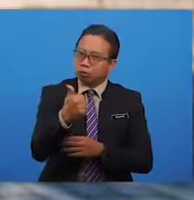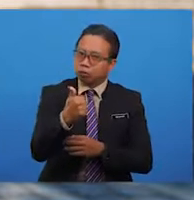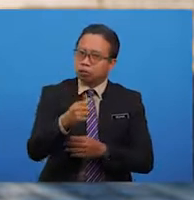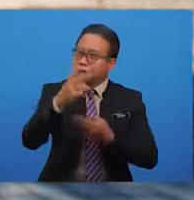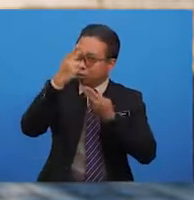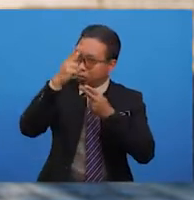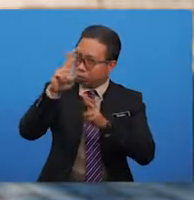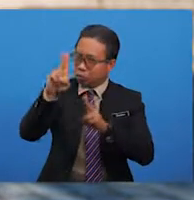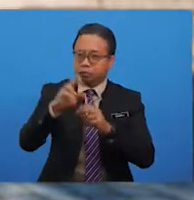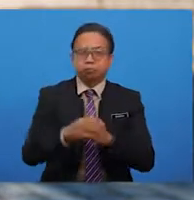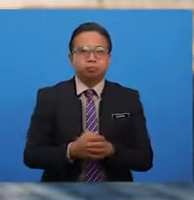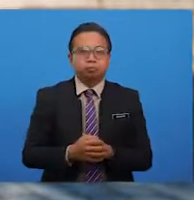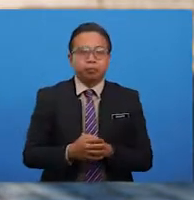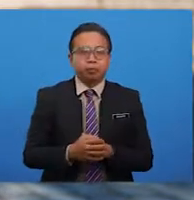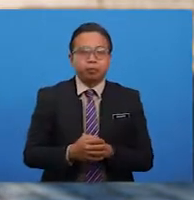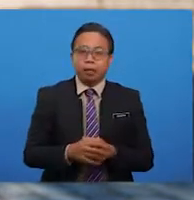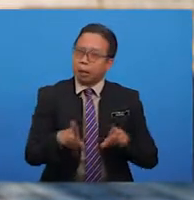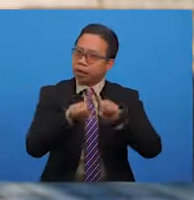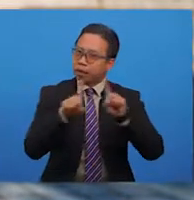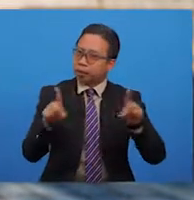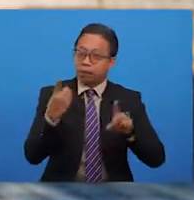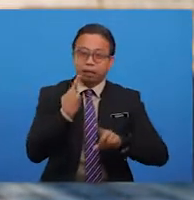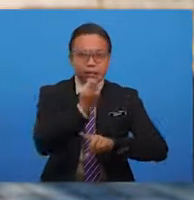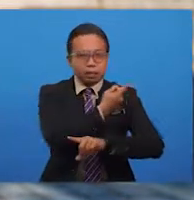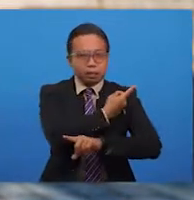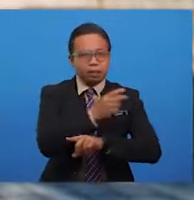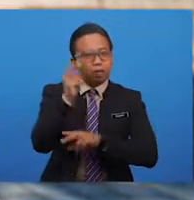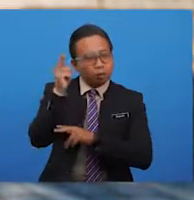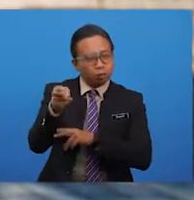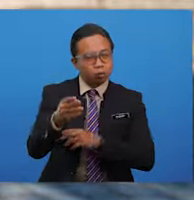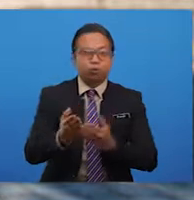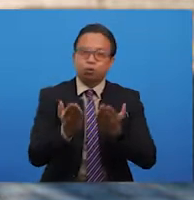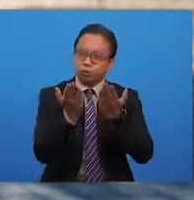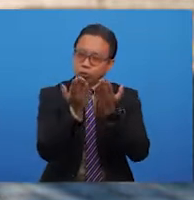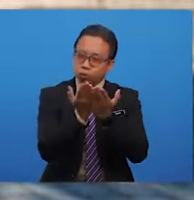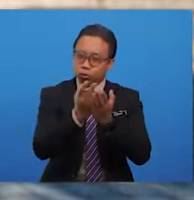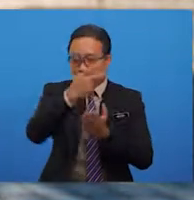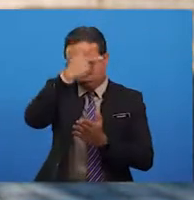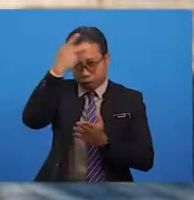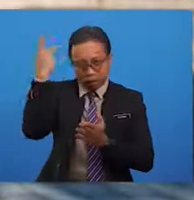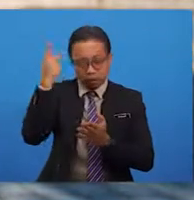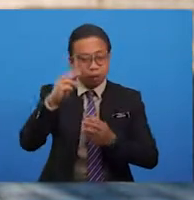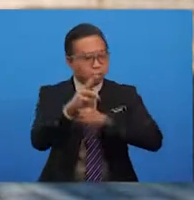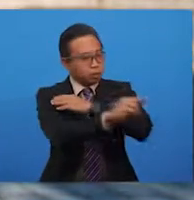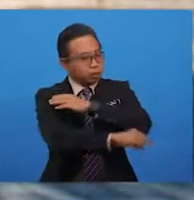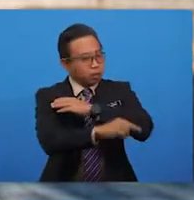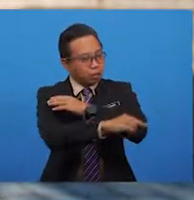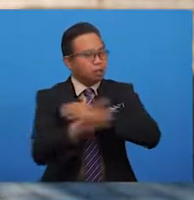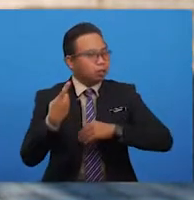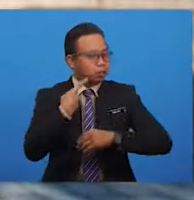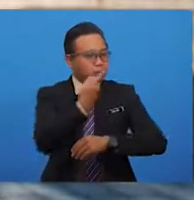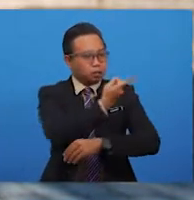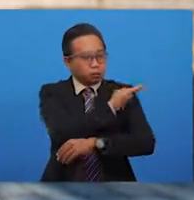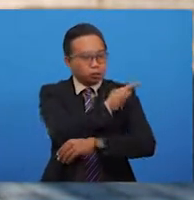dihormati. Namun begitu kita seharusnya bersyukur kerana negara kita aman daripada